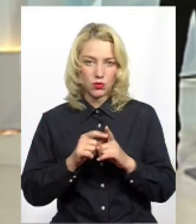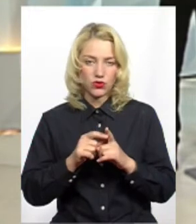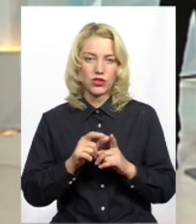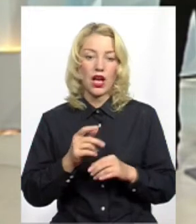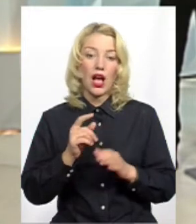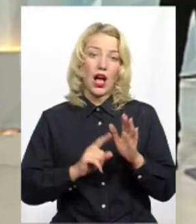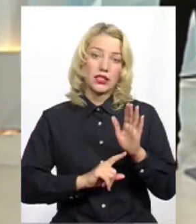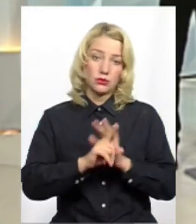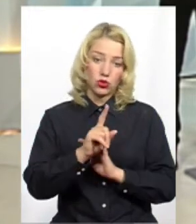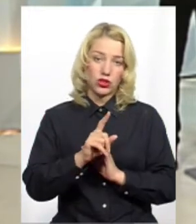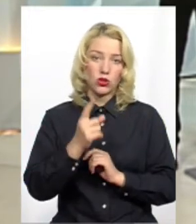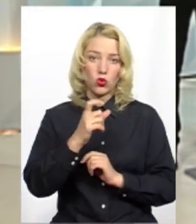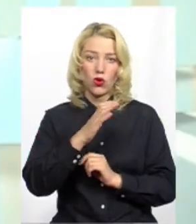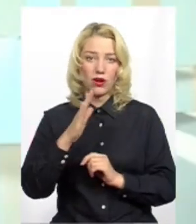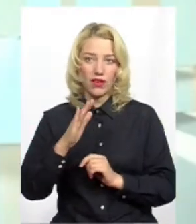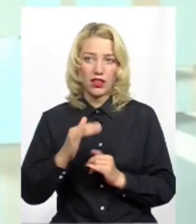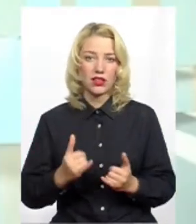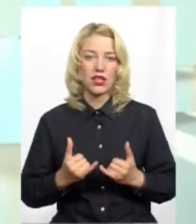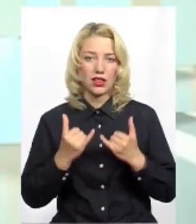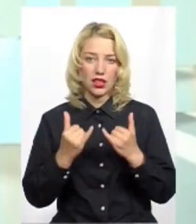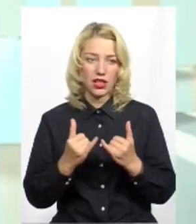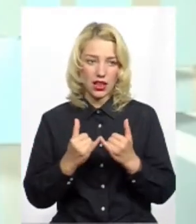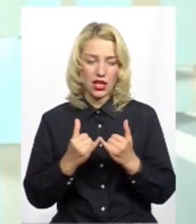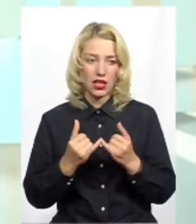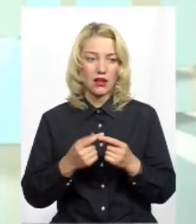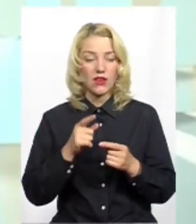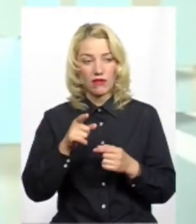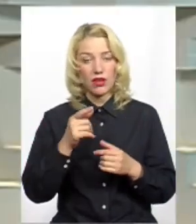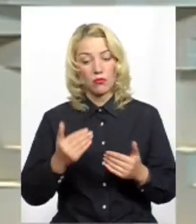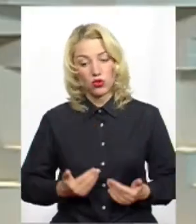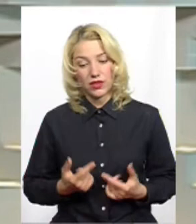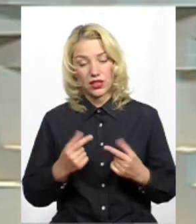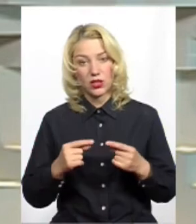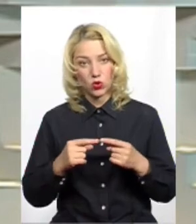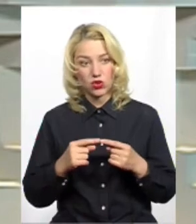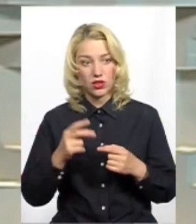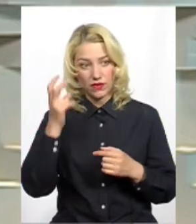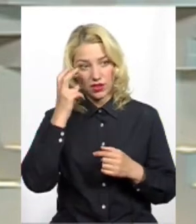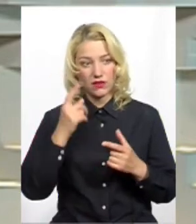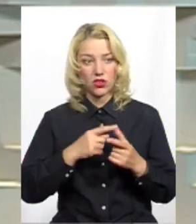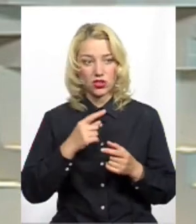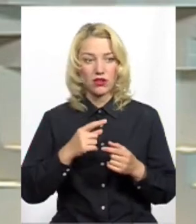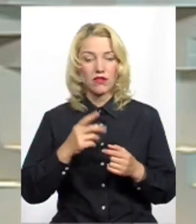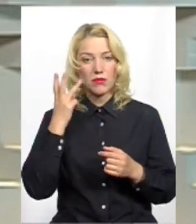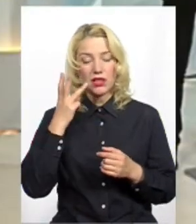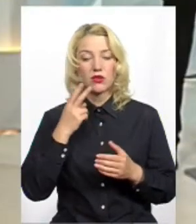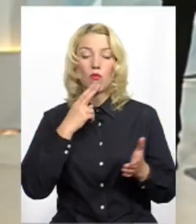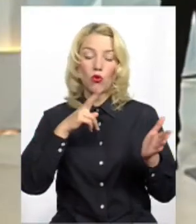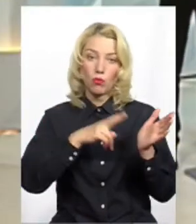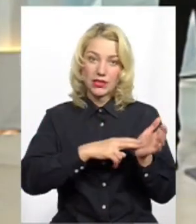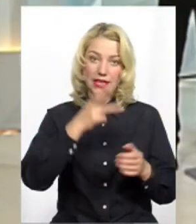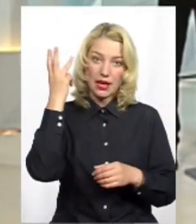аргументації вашого походу у Верховну Раду. І уточніть, все ж таки, проживаєте в Хмельницькому чи в Києві? Проживаю в Києві, прописаною в Хмельницькому.